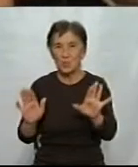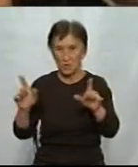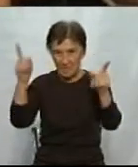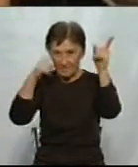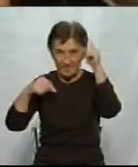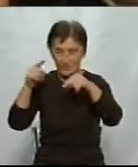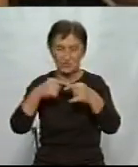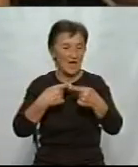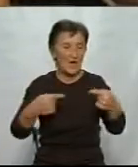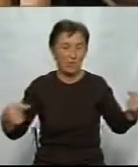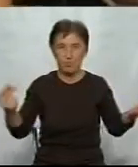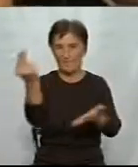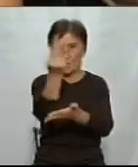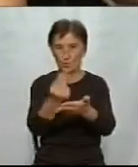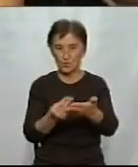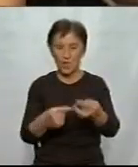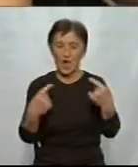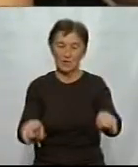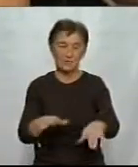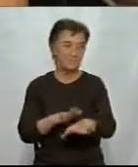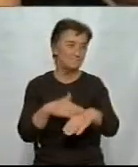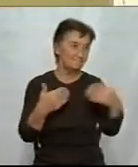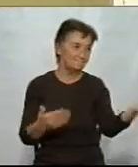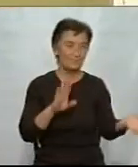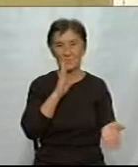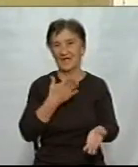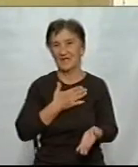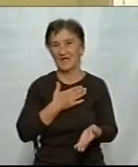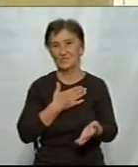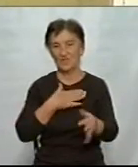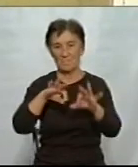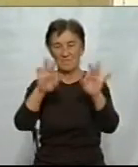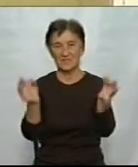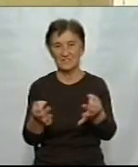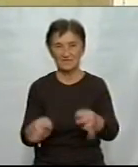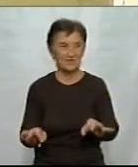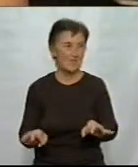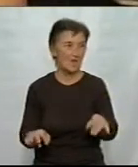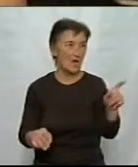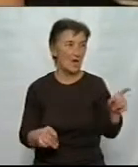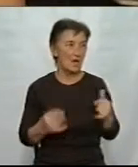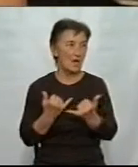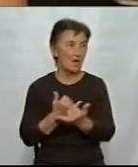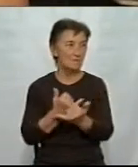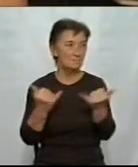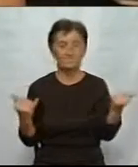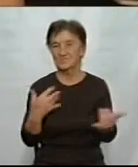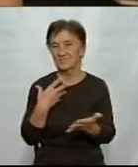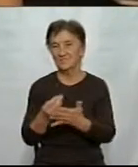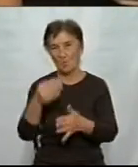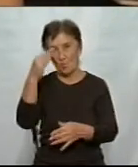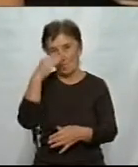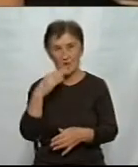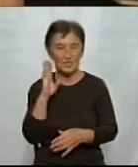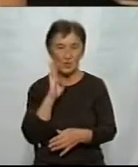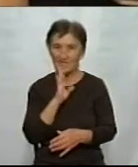голові будь-якого художника. А з іншої сторони – наше мистецтво. Цю картину художниця присвятила своєму батьку. Картина – це присвята